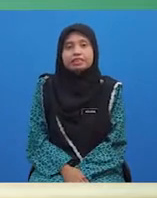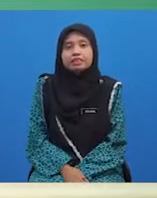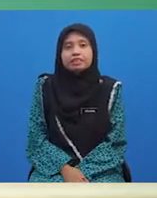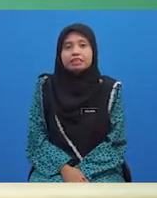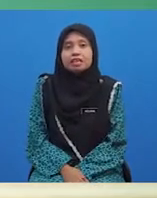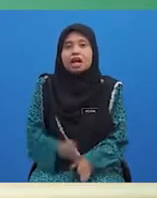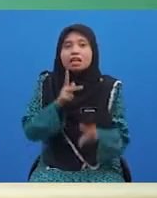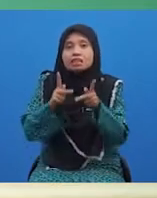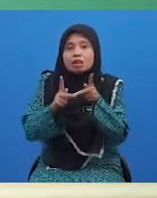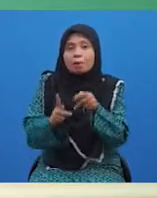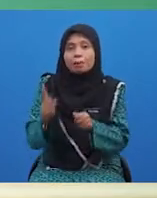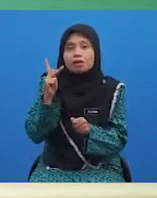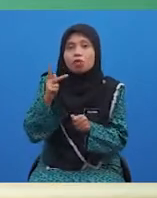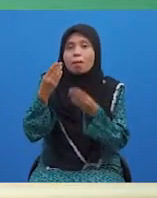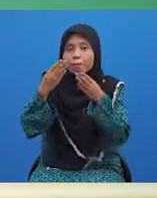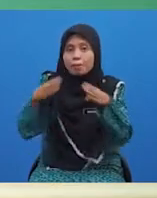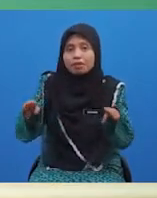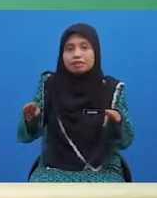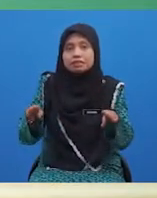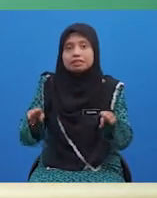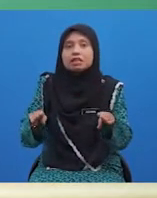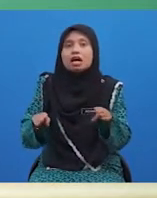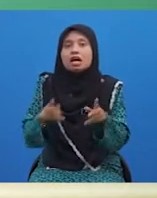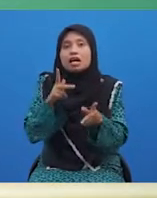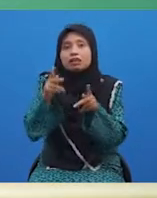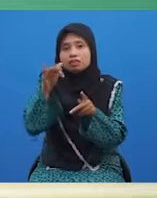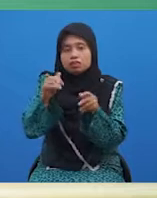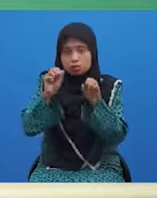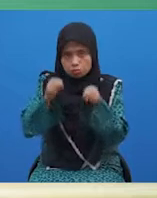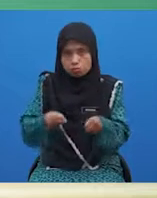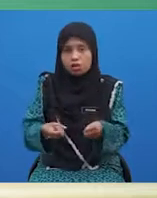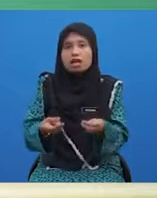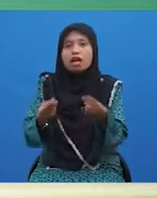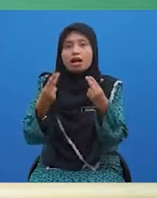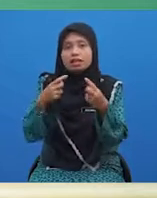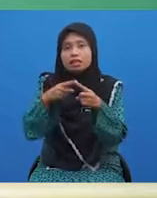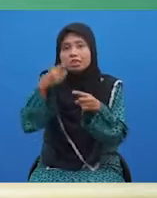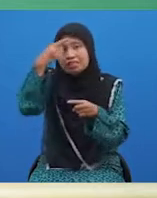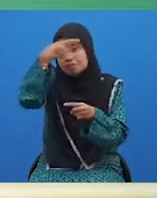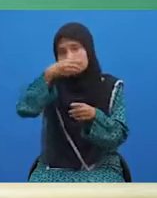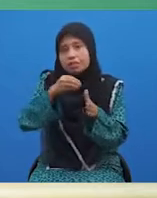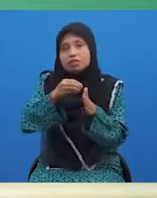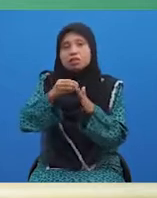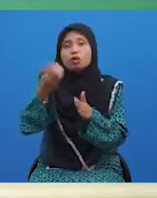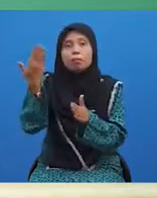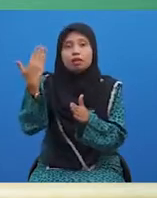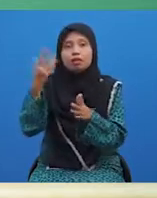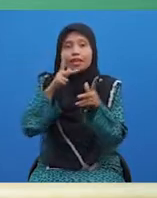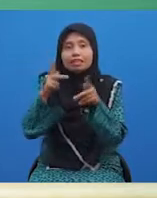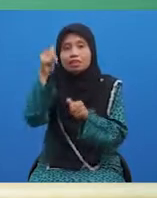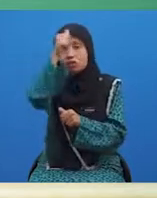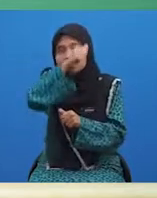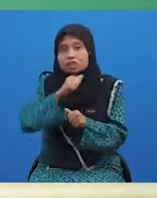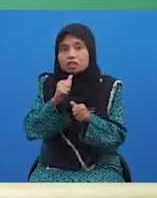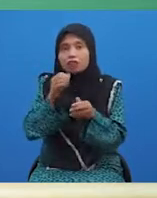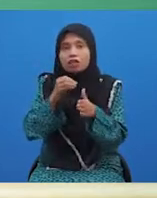Kata penguat bebas ialah kata yang boleh hadir di depan atau di belakang kata adjektif